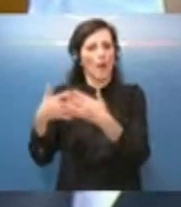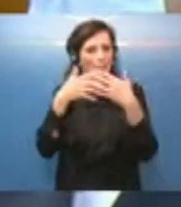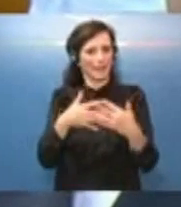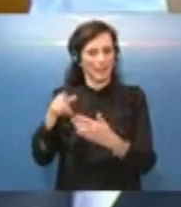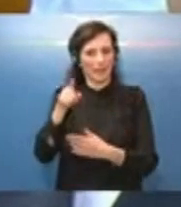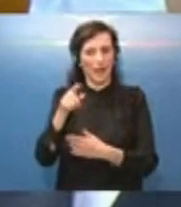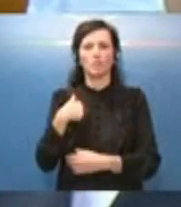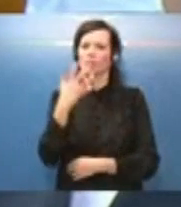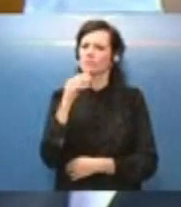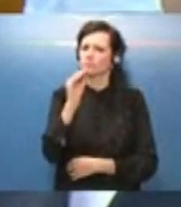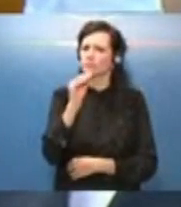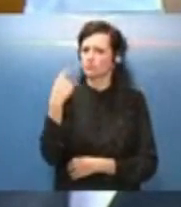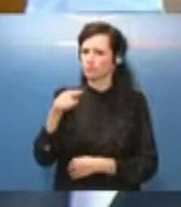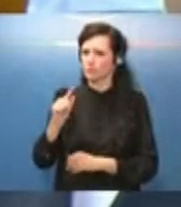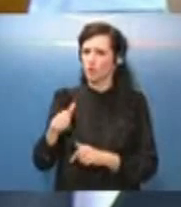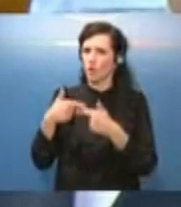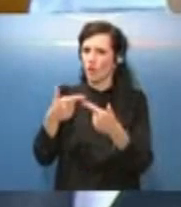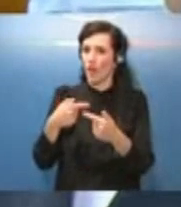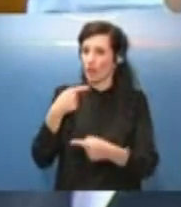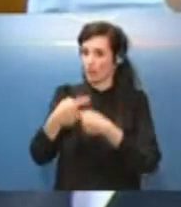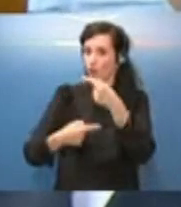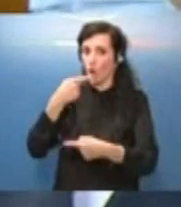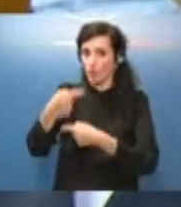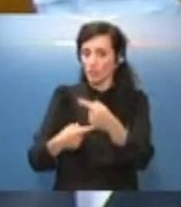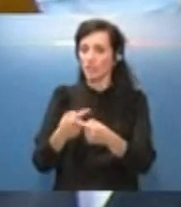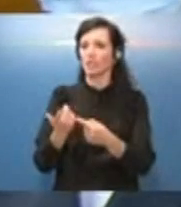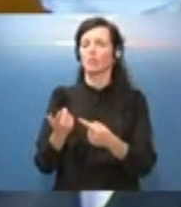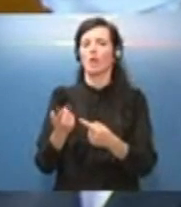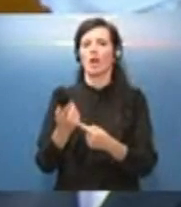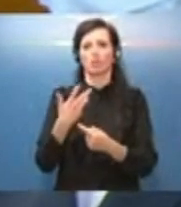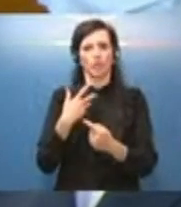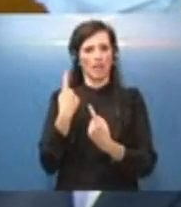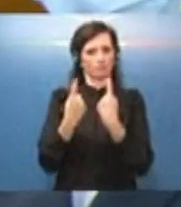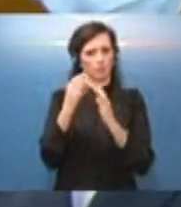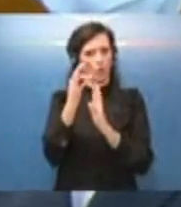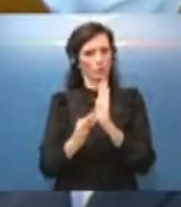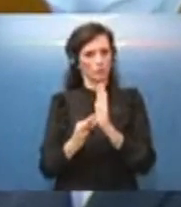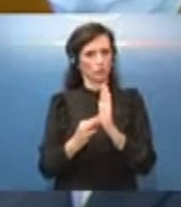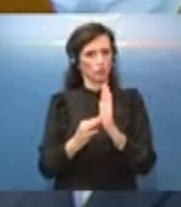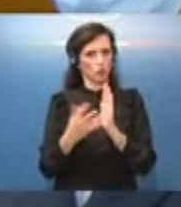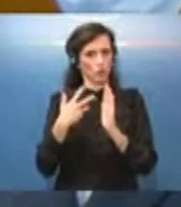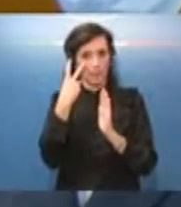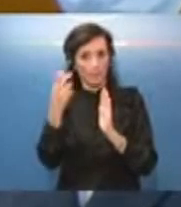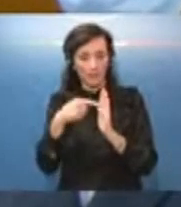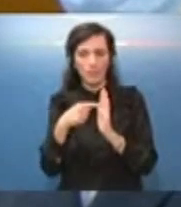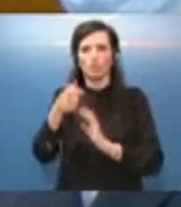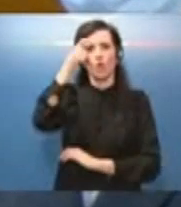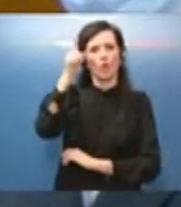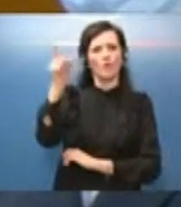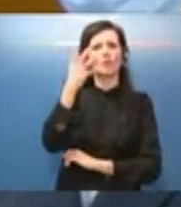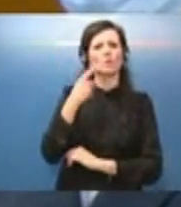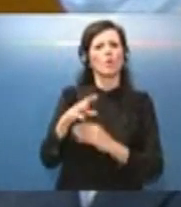se l'offerta andrà avanti, ovviamente ci sono molte condizioni, cosa pensa di fare il Governo per proteggere poi la